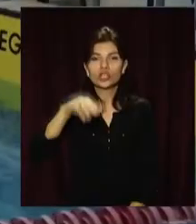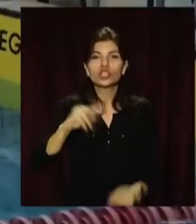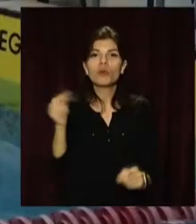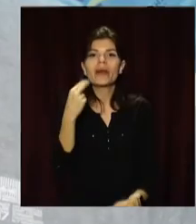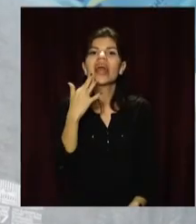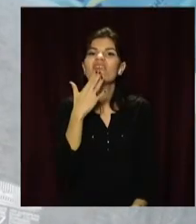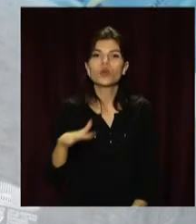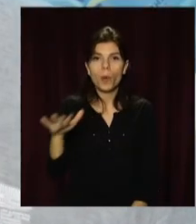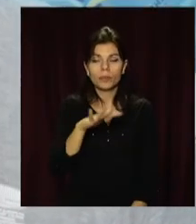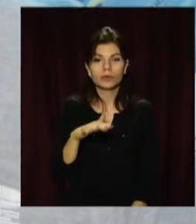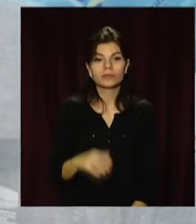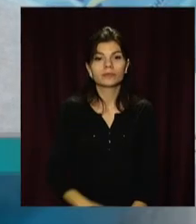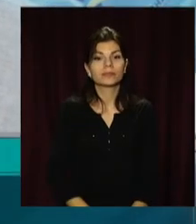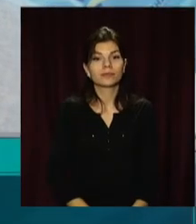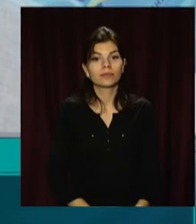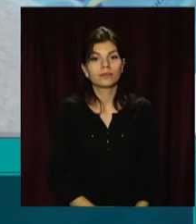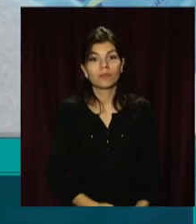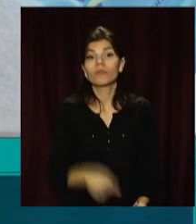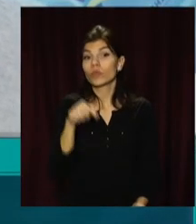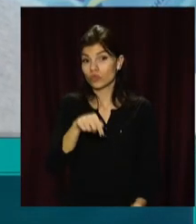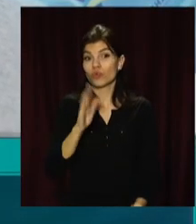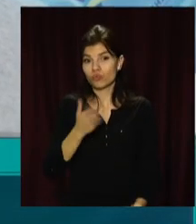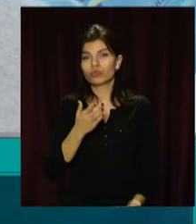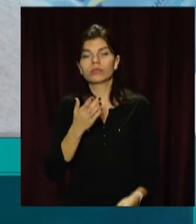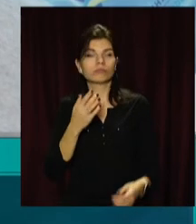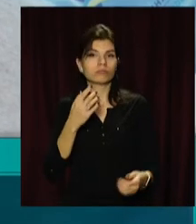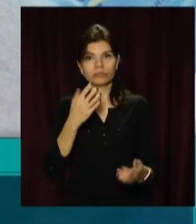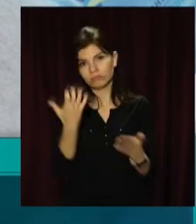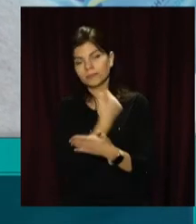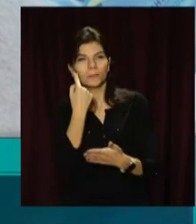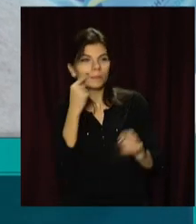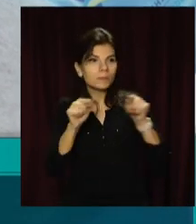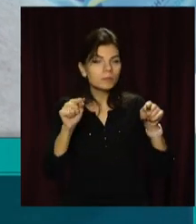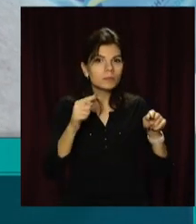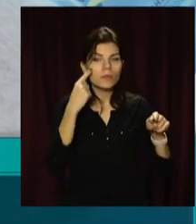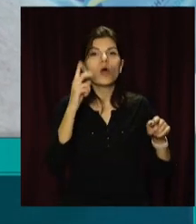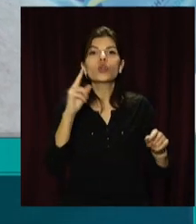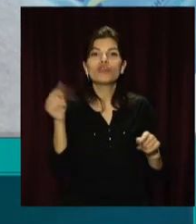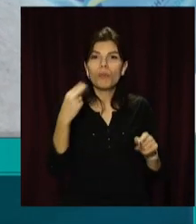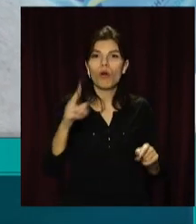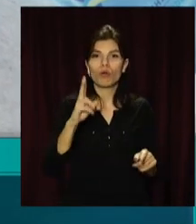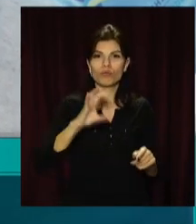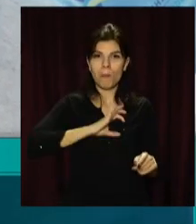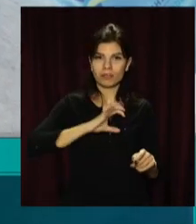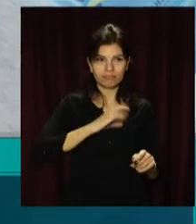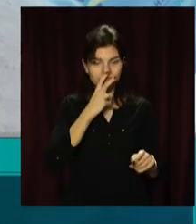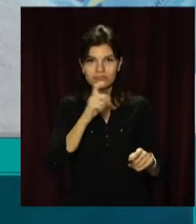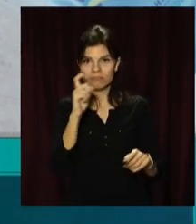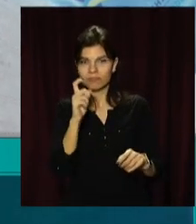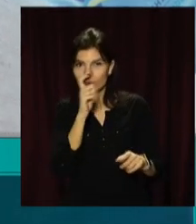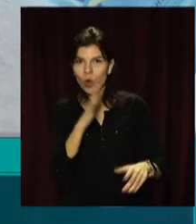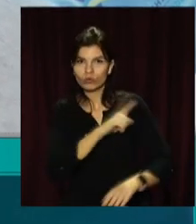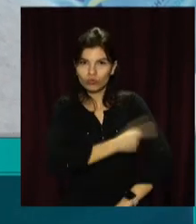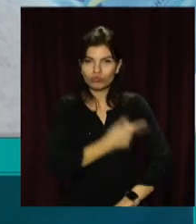Окрім того, що тут будуть визначені чемпіони і призери чемпіонату України,